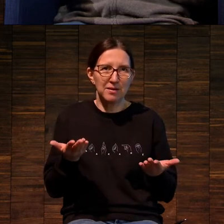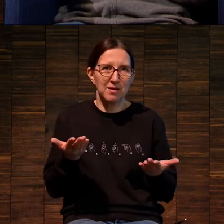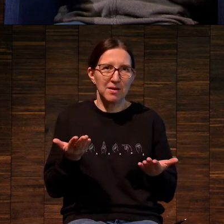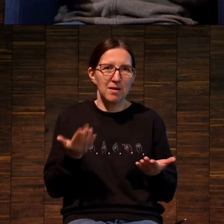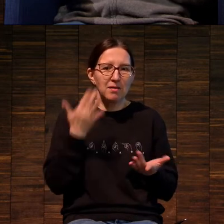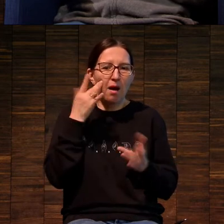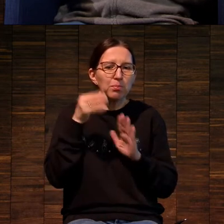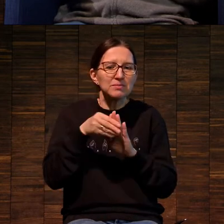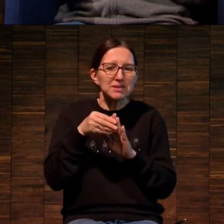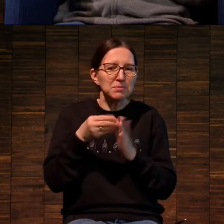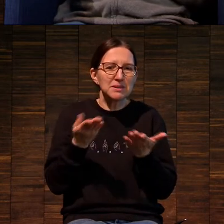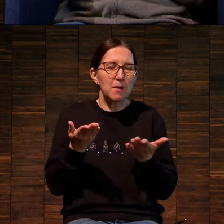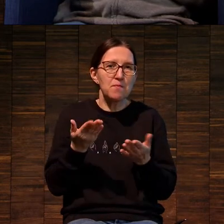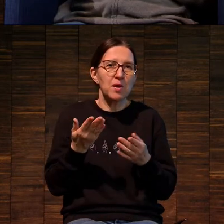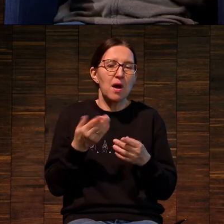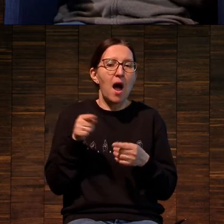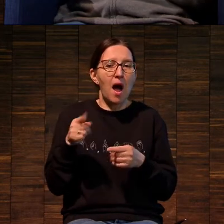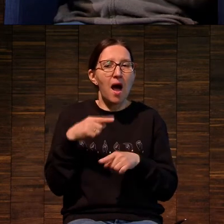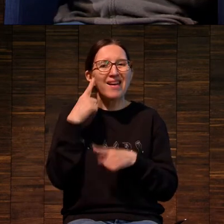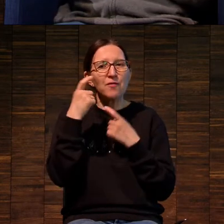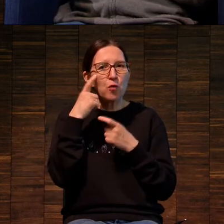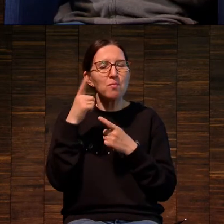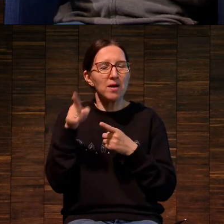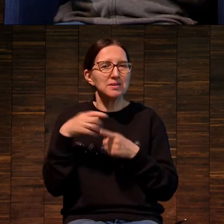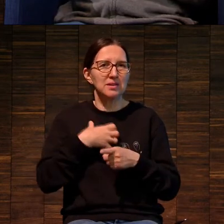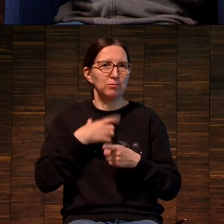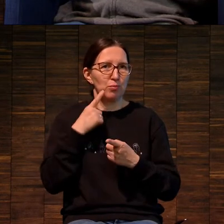контентную. То есть это чуть больше всегда.